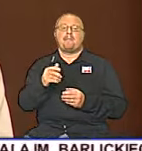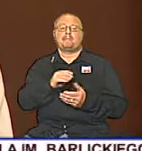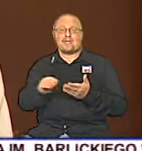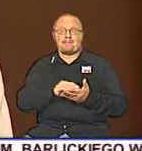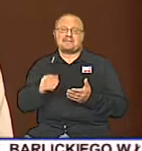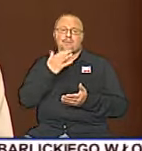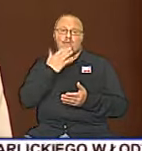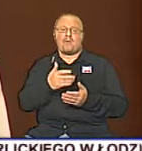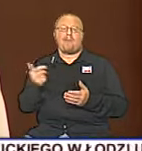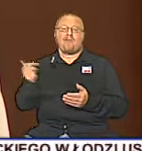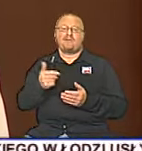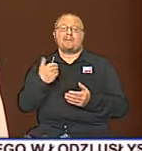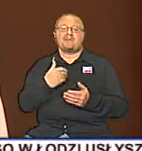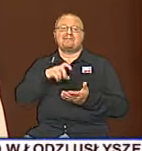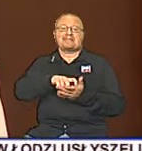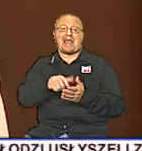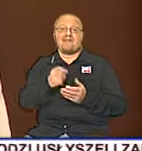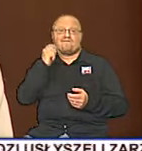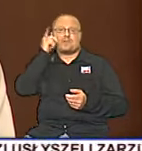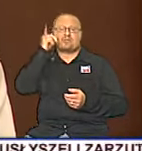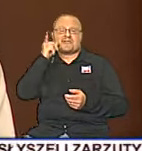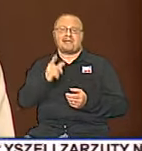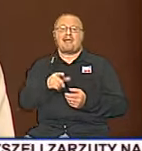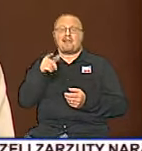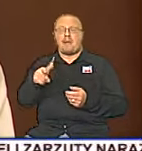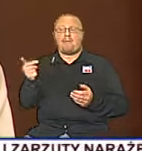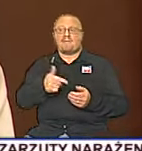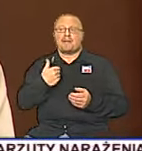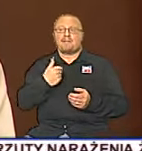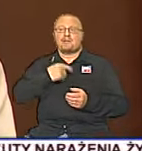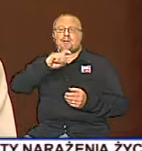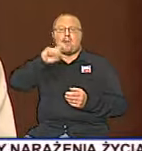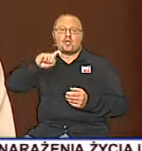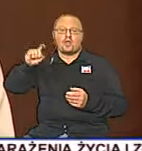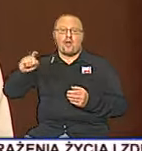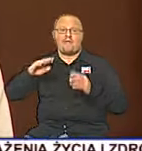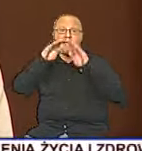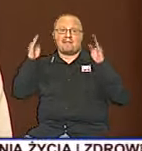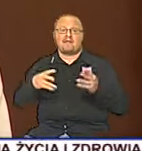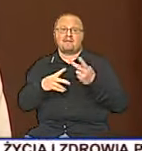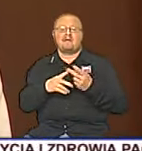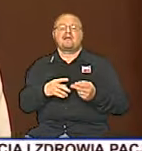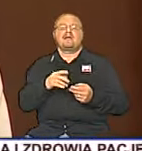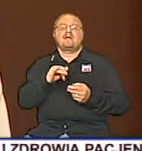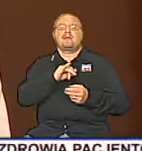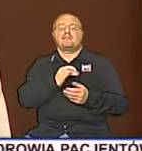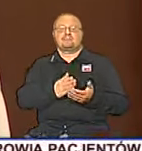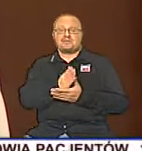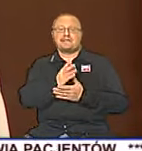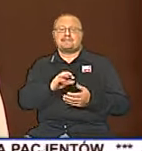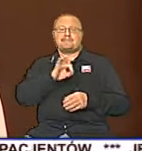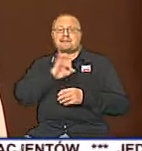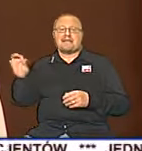umieścić go w sali wybudzeń. Tam winie być monitorowany przez specjalistyczną anestezjologiczną